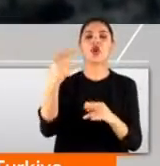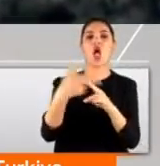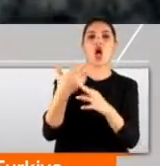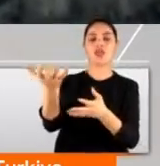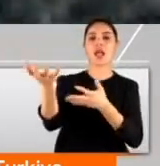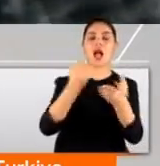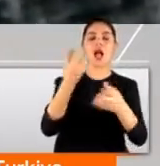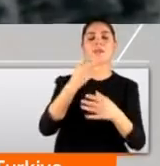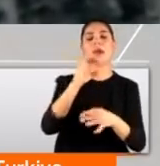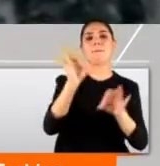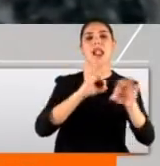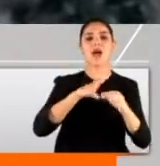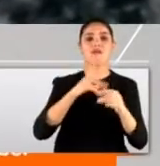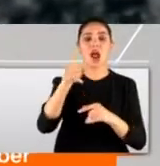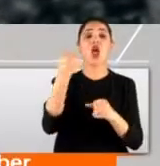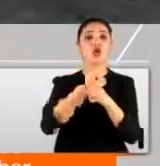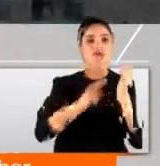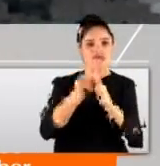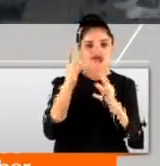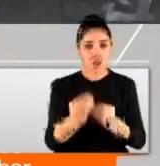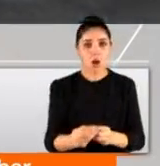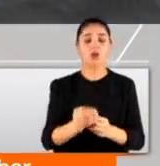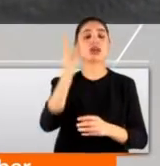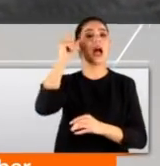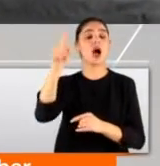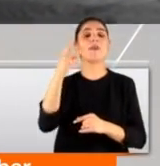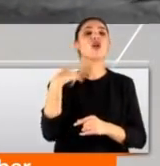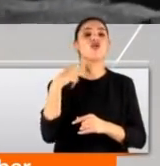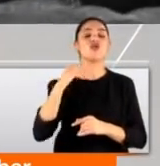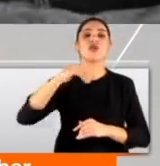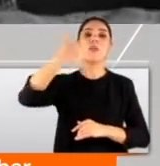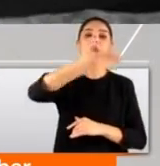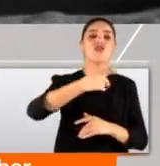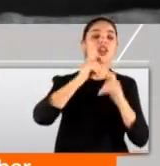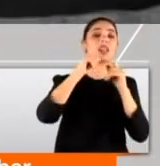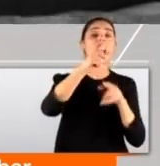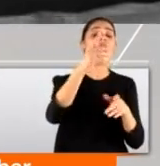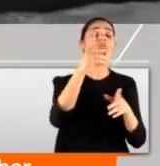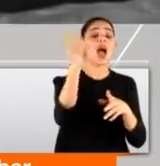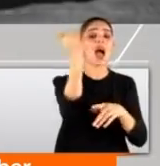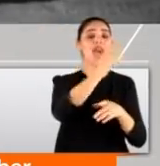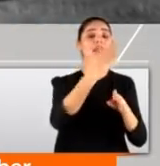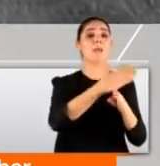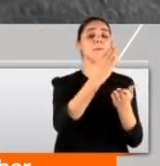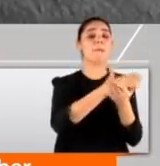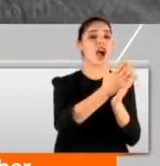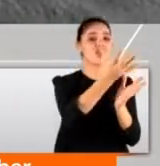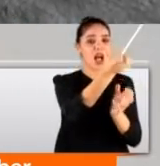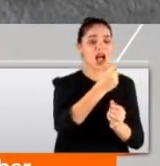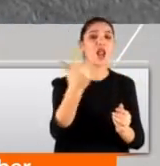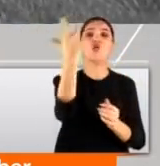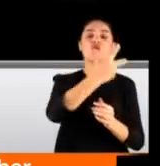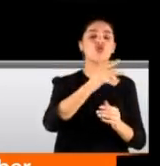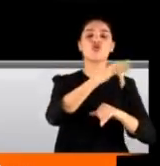örnek toplamayı planlıyor. Eğer görev başarılı olursa Amerika ve Rusya'nın ardından aydan parça toplayabilmiş üçüncü ulus